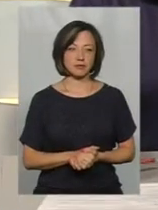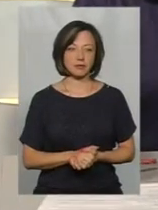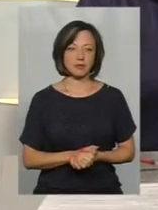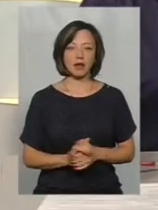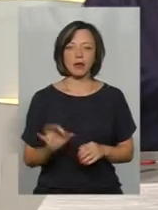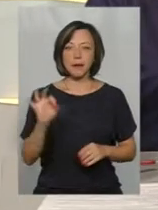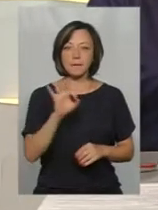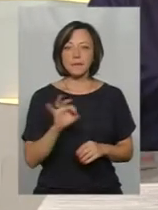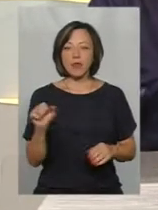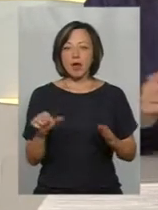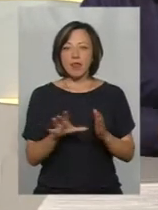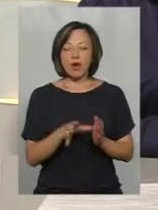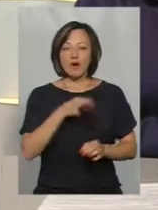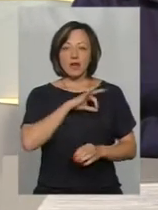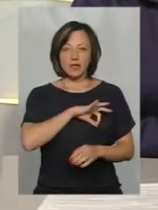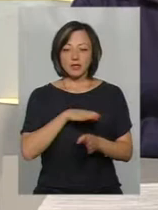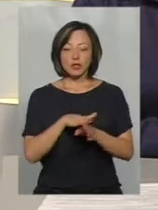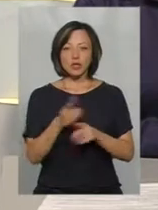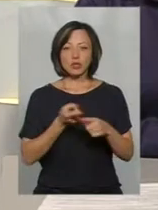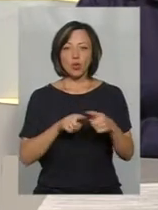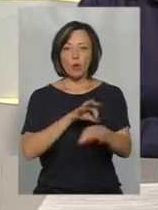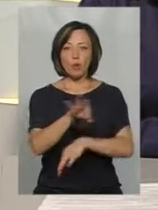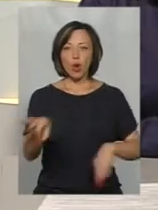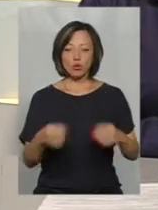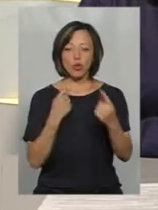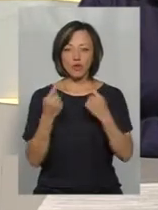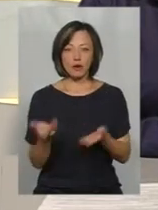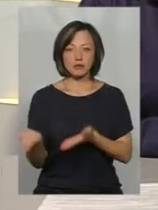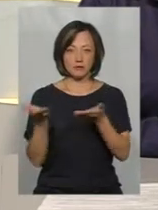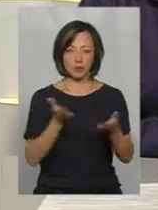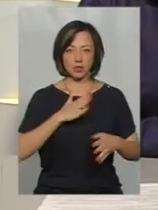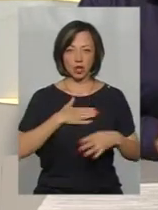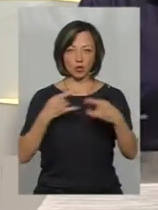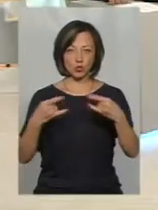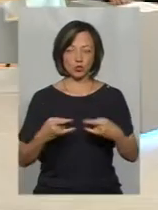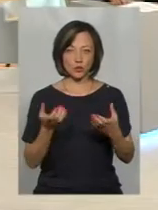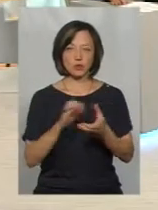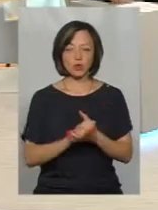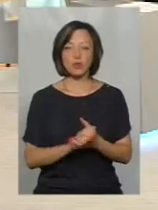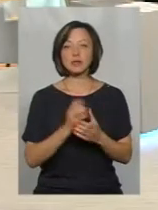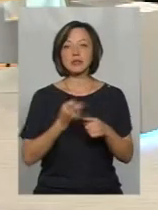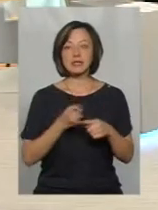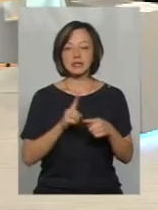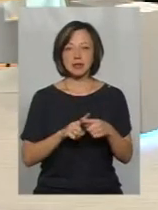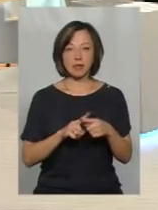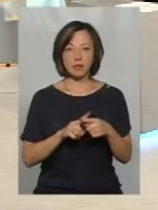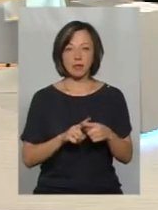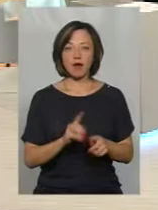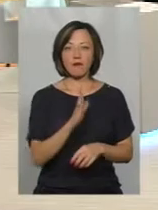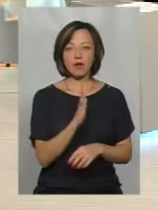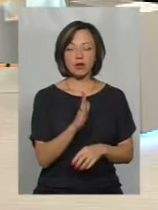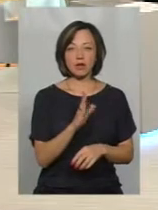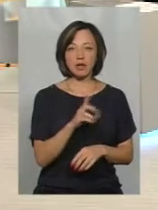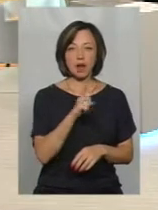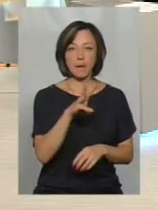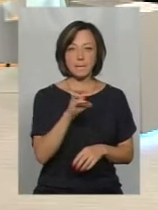Про енергоефективність та реалізацію цього проєкту будемо говорити з гостями нашої студії. Сьогодні це, знайомтеся, Володимир